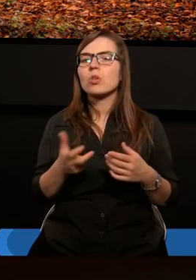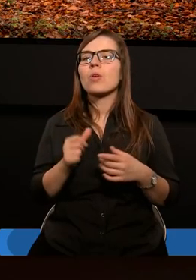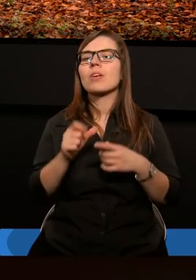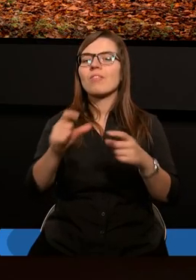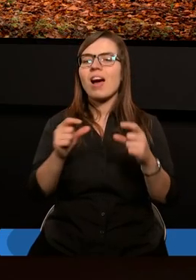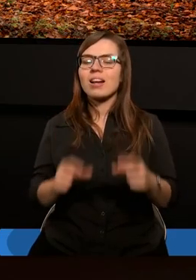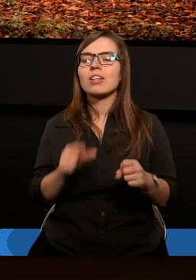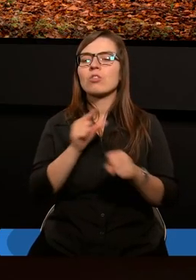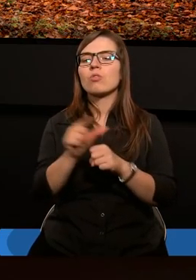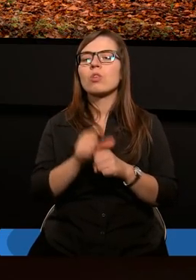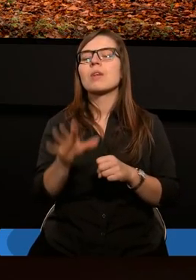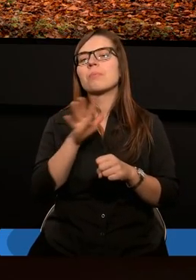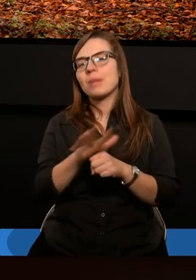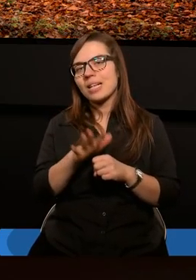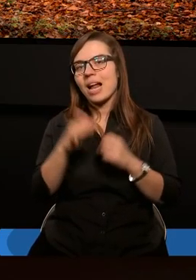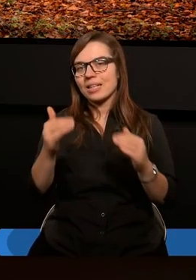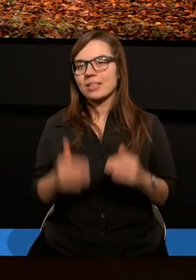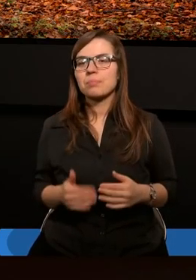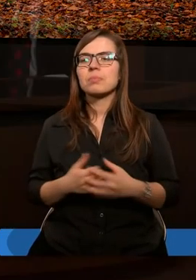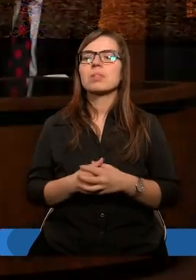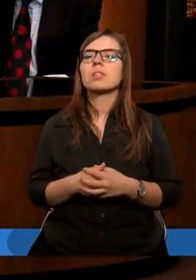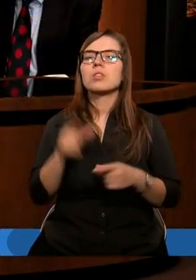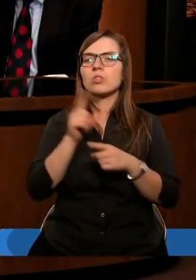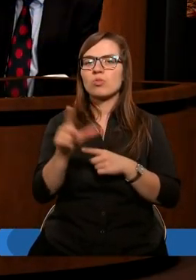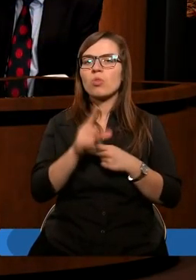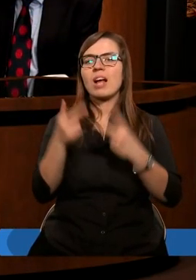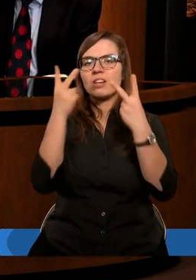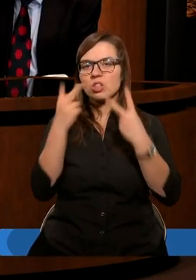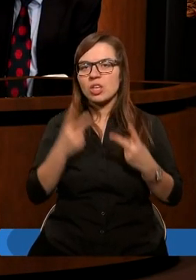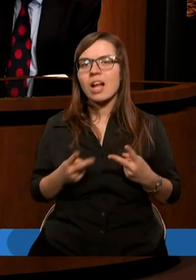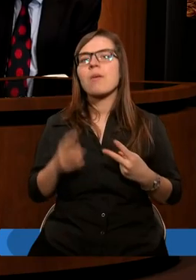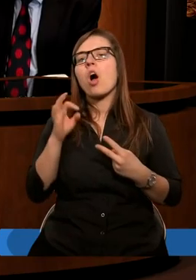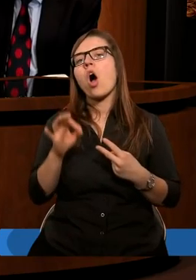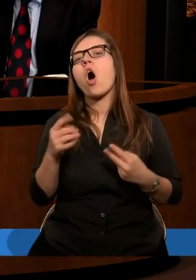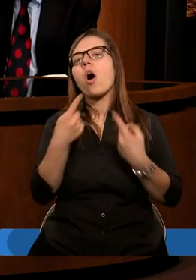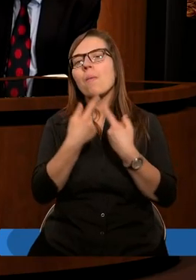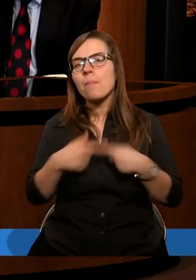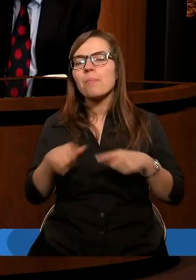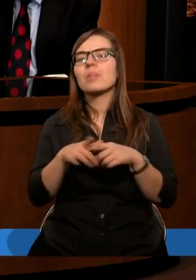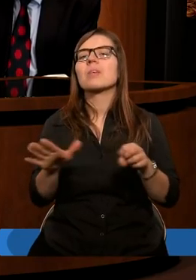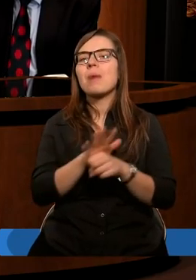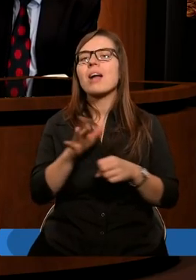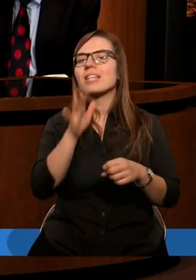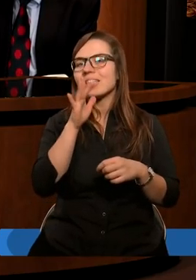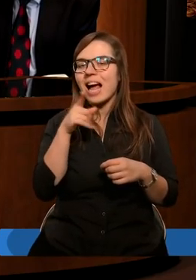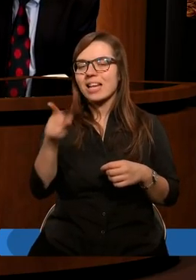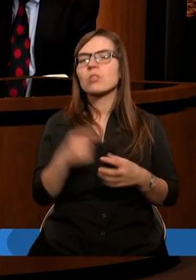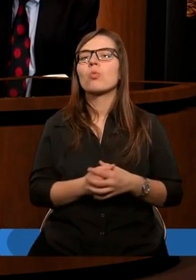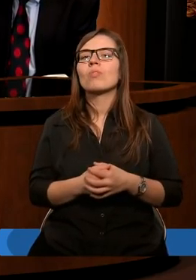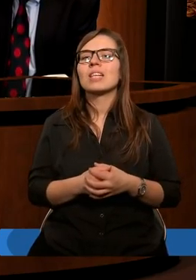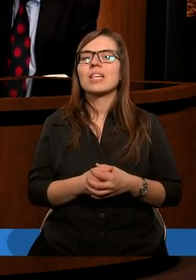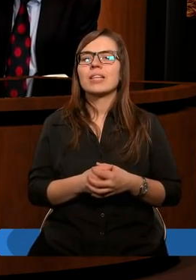ze sobą wersety dwunasty, choćby z piętnastym. w dwunastym czytamy o jakiejś pełni Izraelitów,